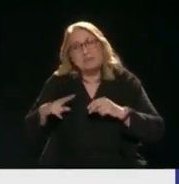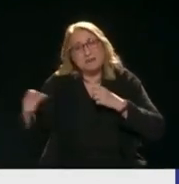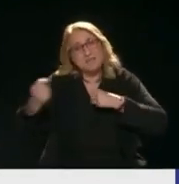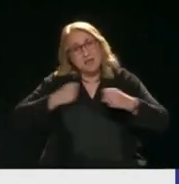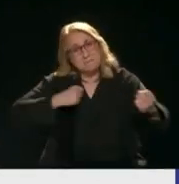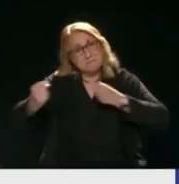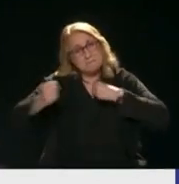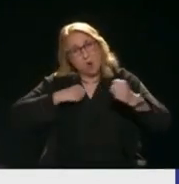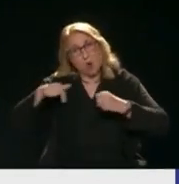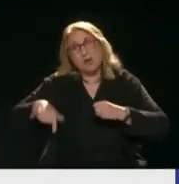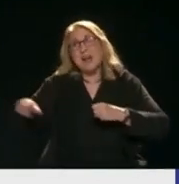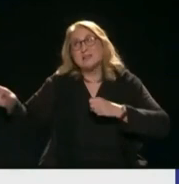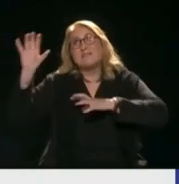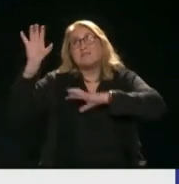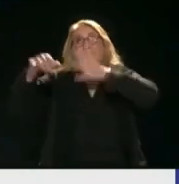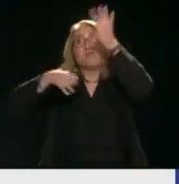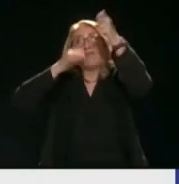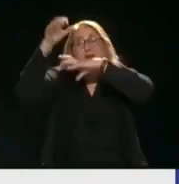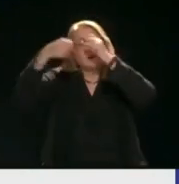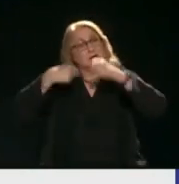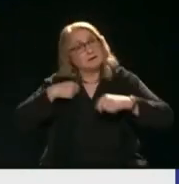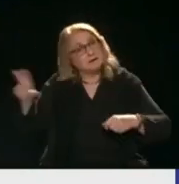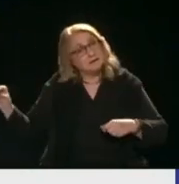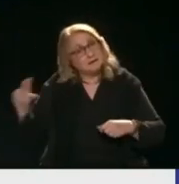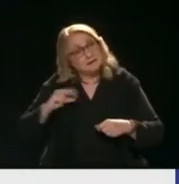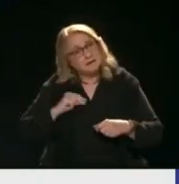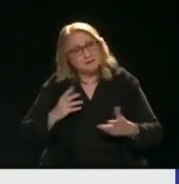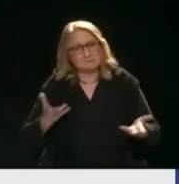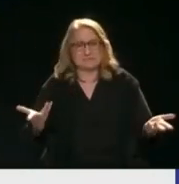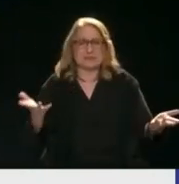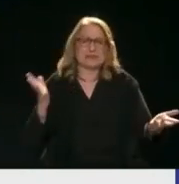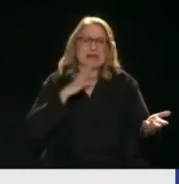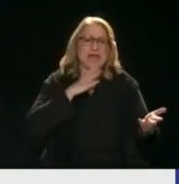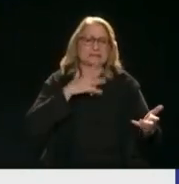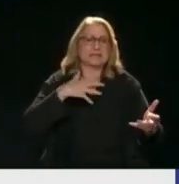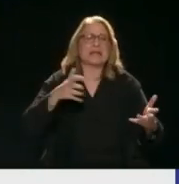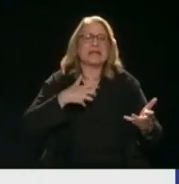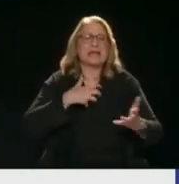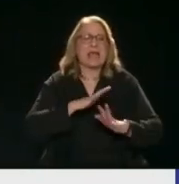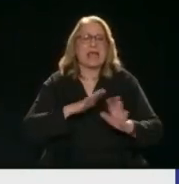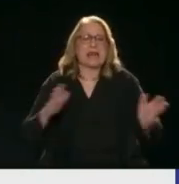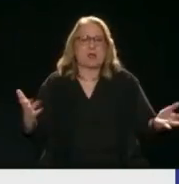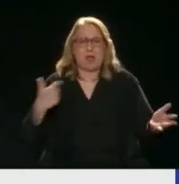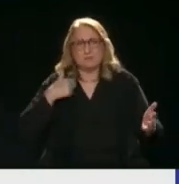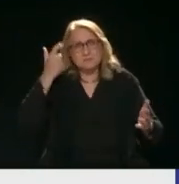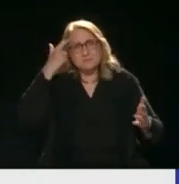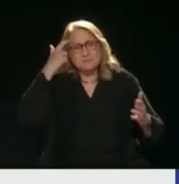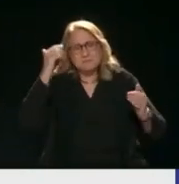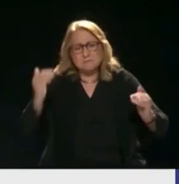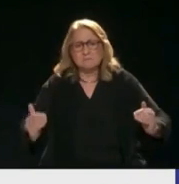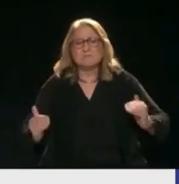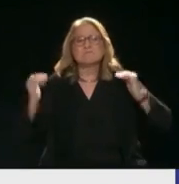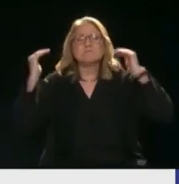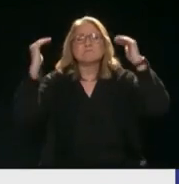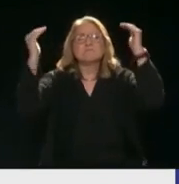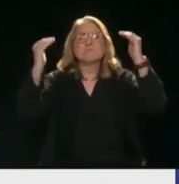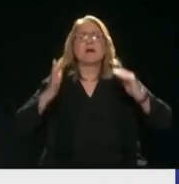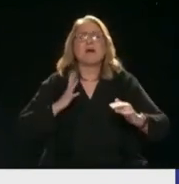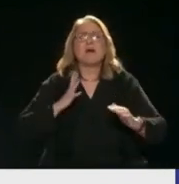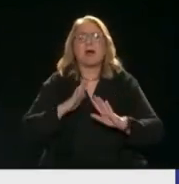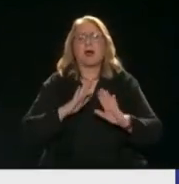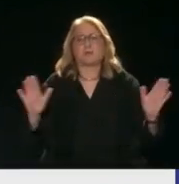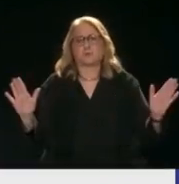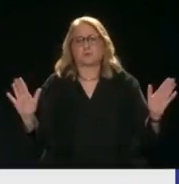γερές βάσεις Για να συζητήσουμε και να νομοθετήσουμε Αμα το θέλετε Μέσα στην ίδια τη φυσιολογία μας Δεν γίνεται να νομοθετούμε πέραν της